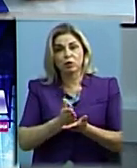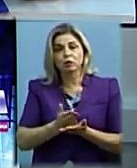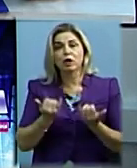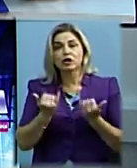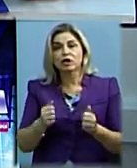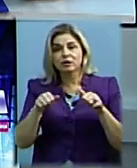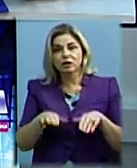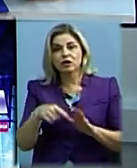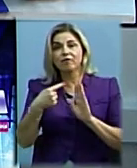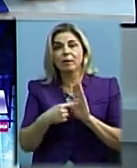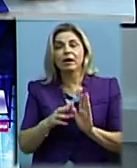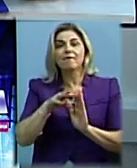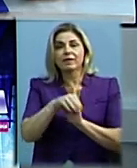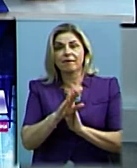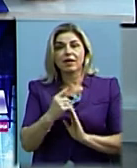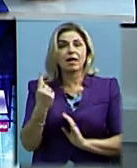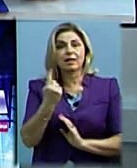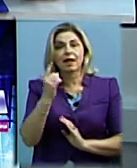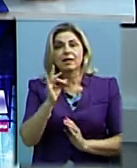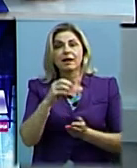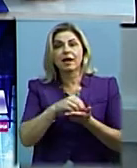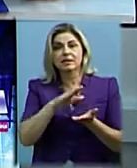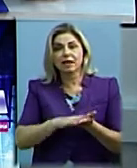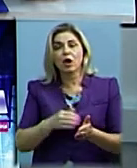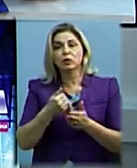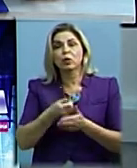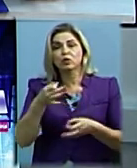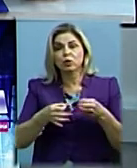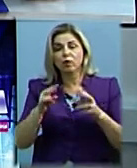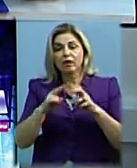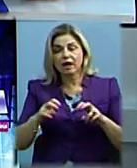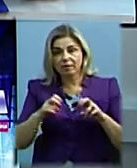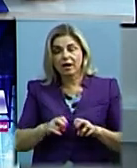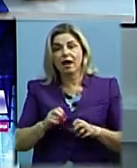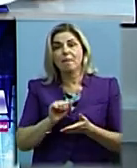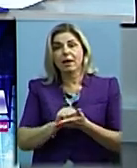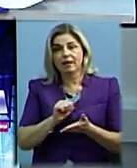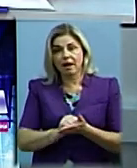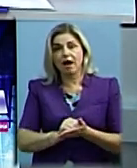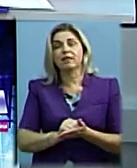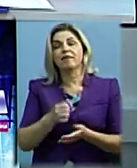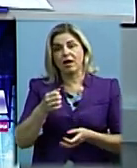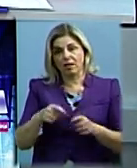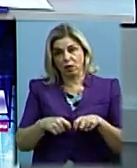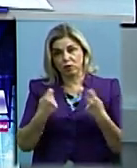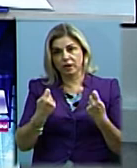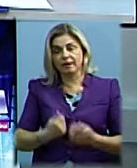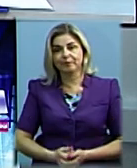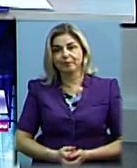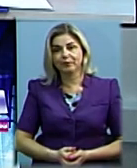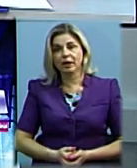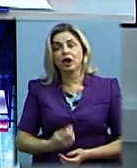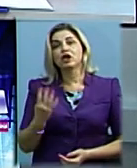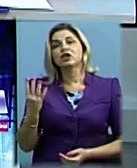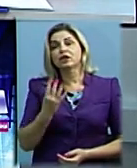внесення до єдиного реєстру досудових розслідувань матеріалів кримінального правопорушення. І до інших подій. У четверту